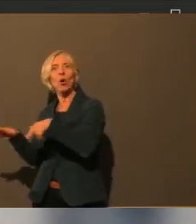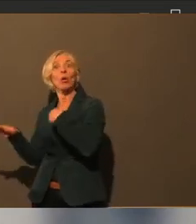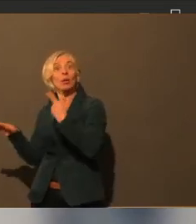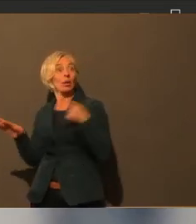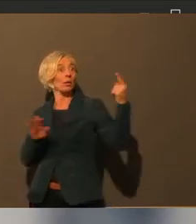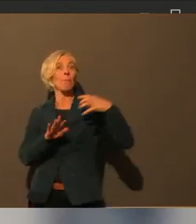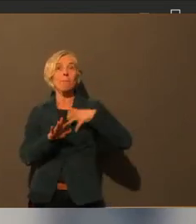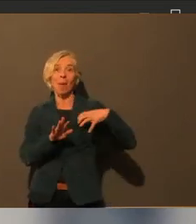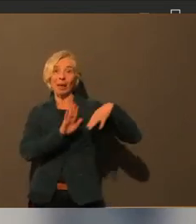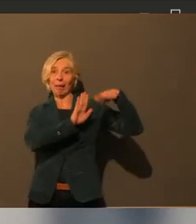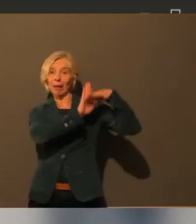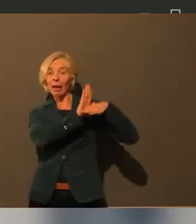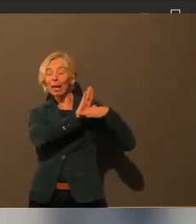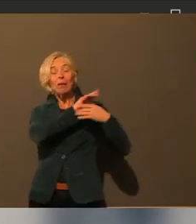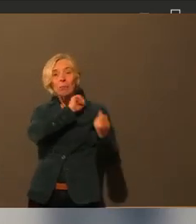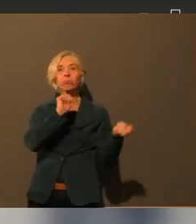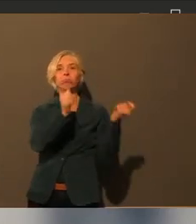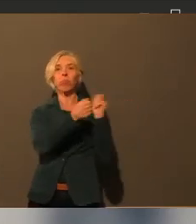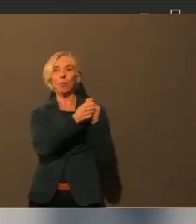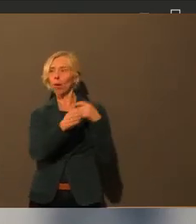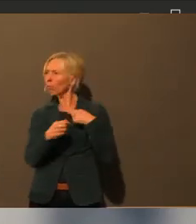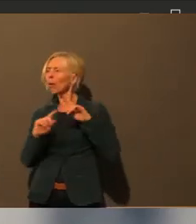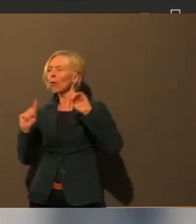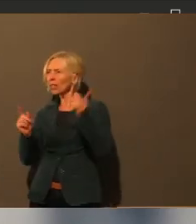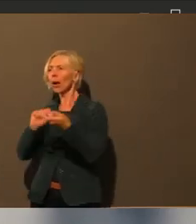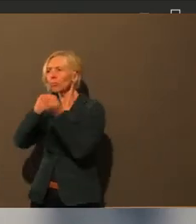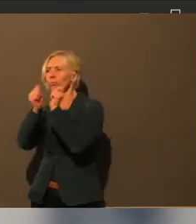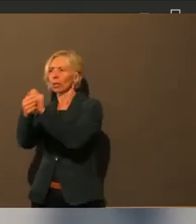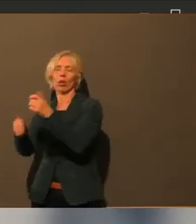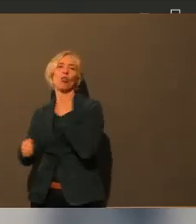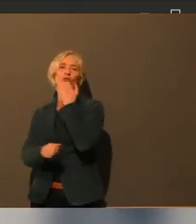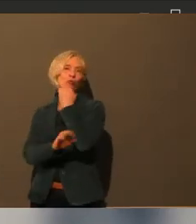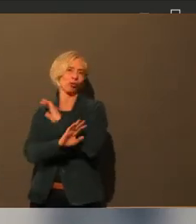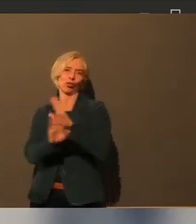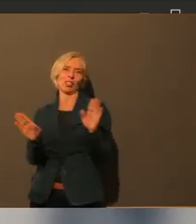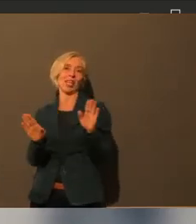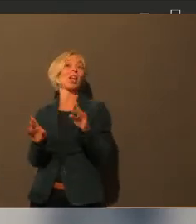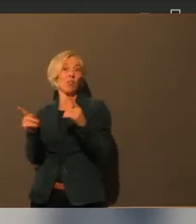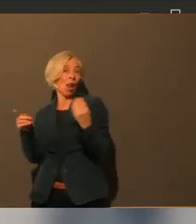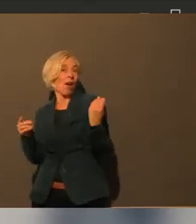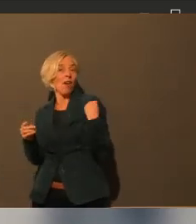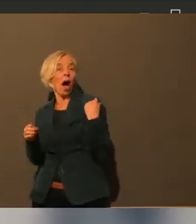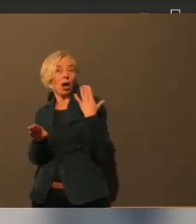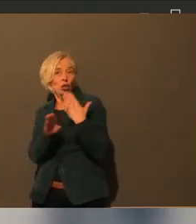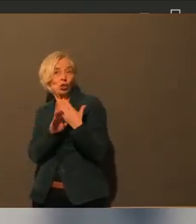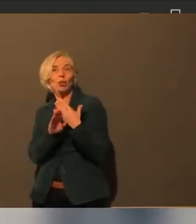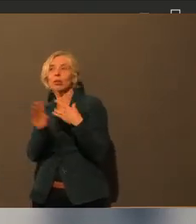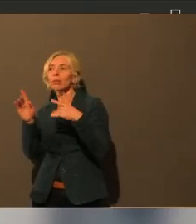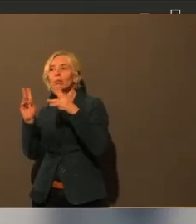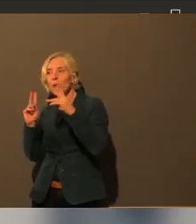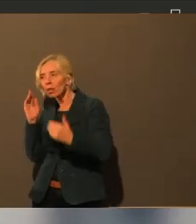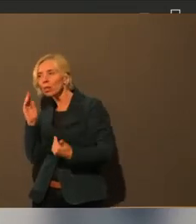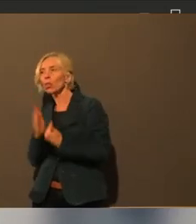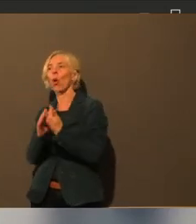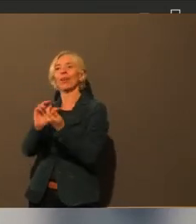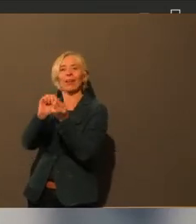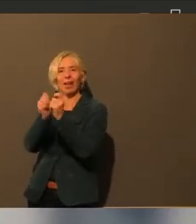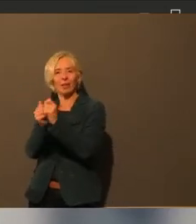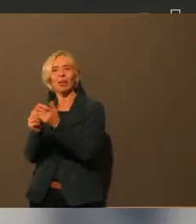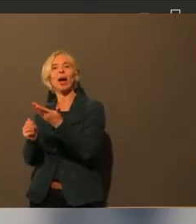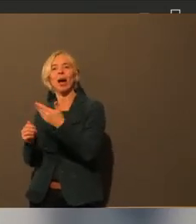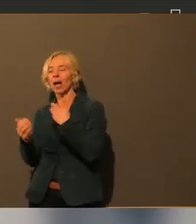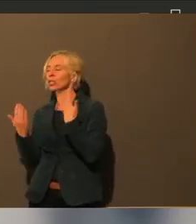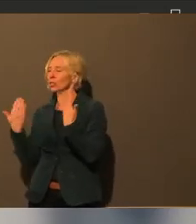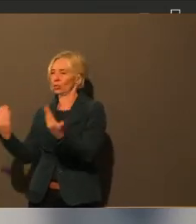aufwendig, dann wieder die Prozesse umzustellen. Und das war irgendwie bitte, das erst mal so zu lassen. Und als jetzt die letzte Änderung kam,